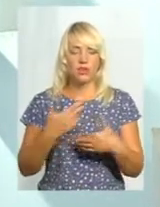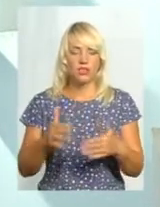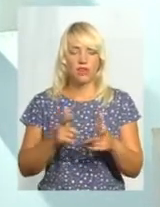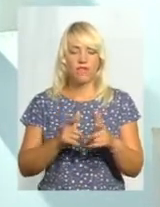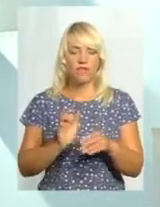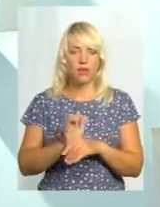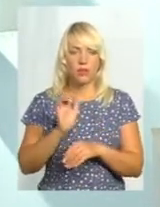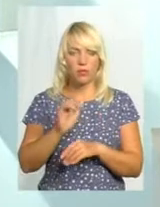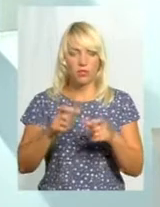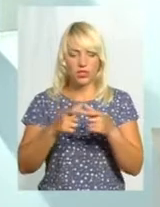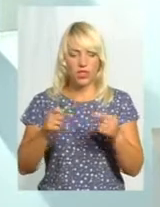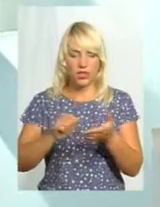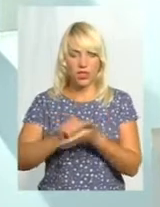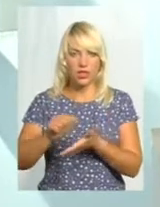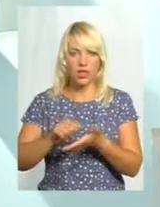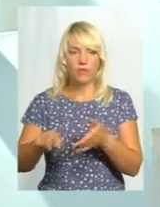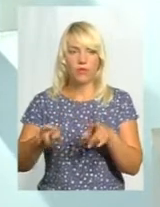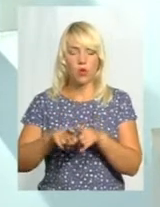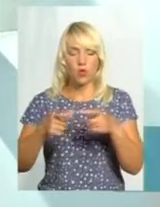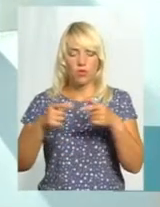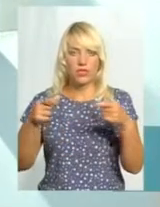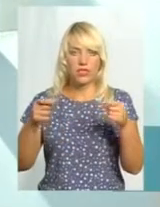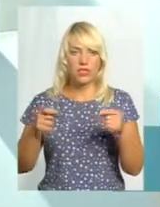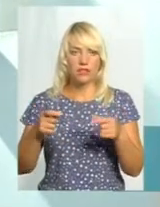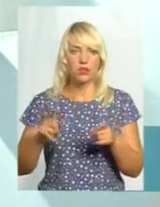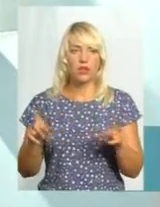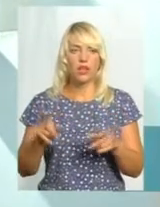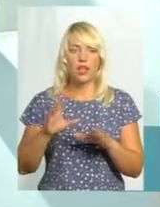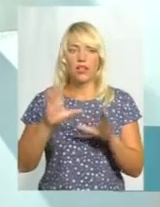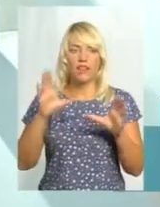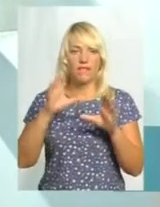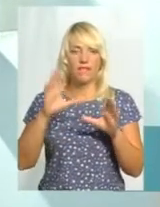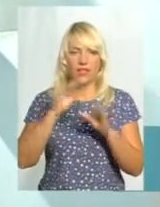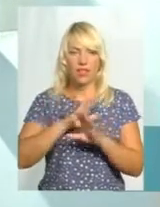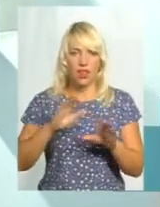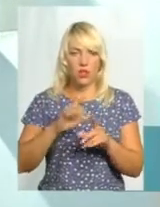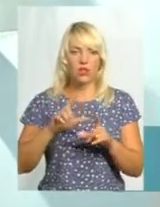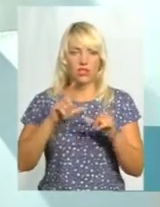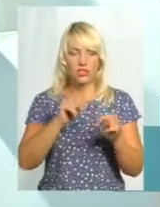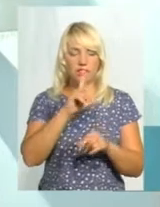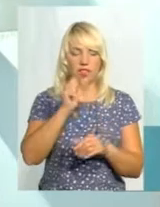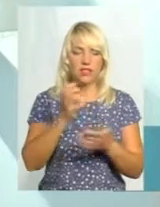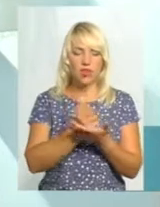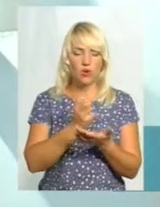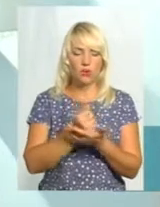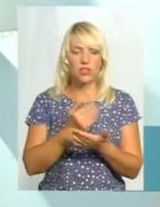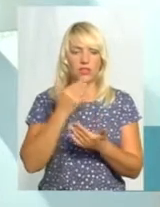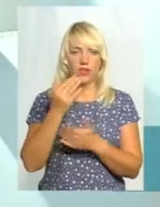випустили вже спеціально, після зустрічі з ними з усіма, таку свою візитівочку, яка називається. Невдало з'їздив на заробітки – звернись по допомогу. І на